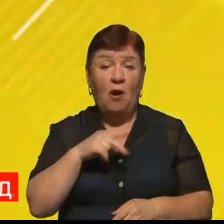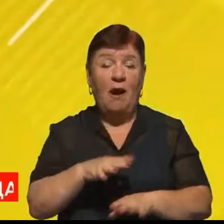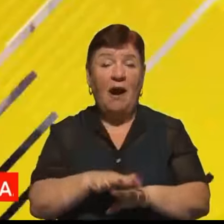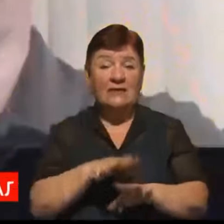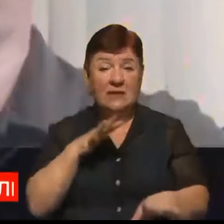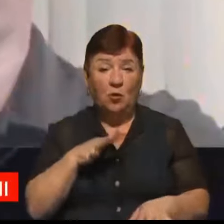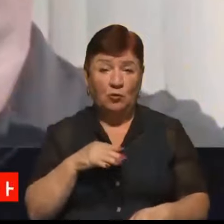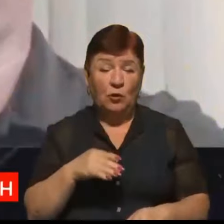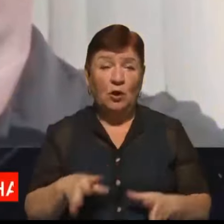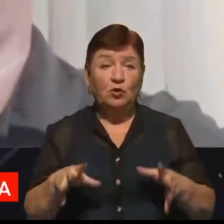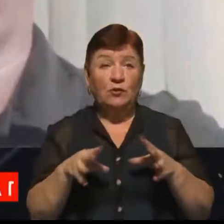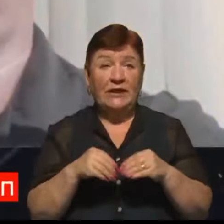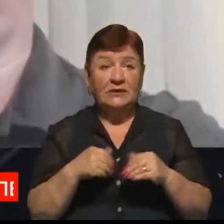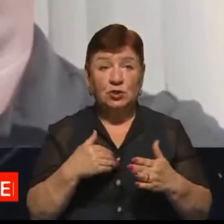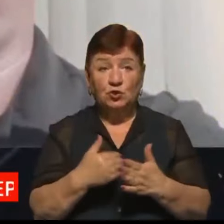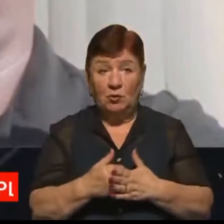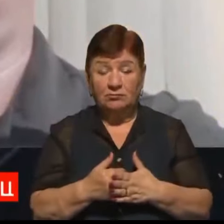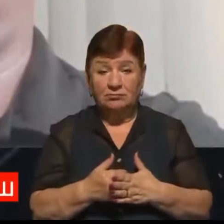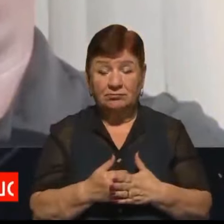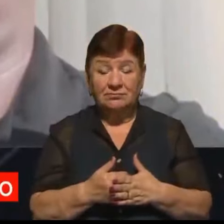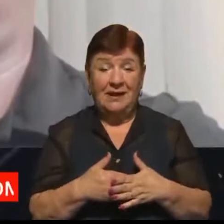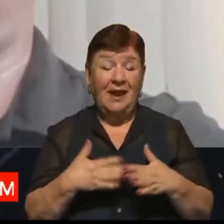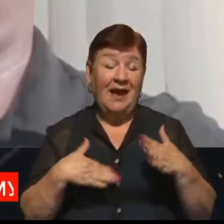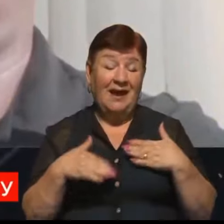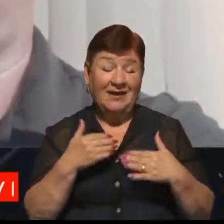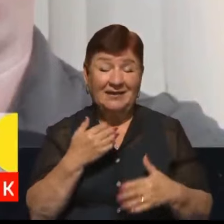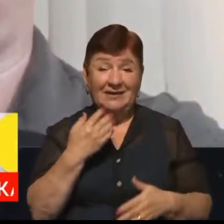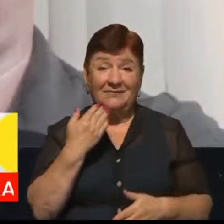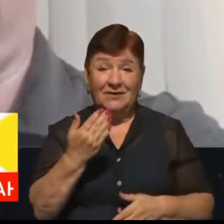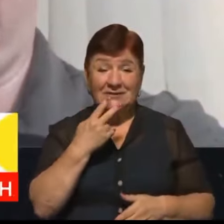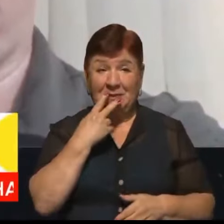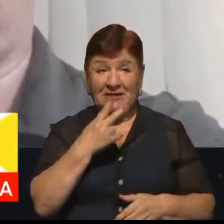Ігор Заруднєв доєднується до нашого ефіру. Пане Ігоре, раді бачити вас в ефірі.